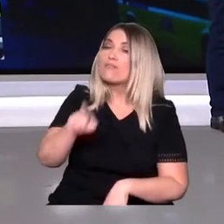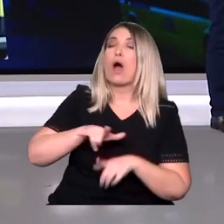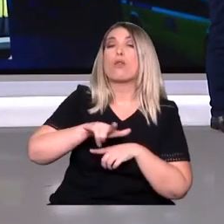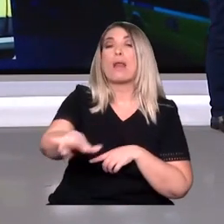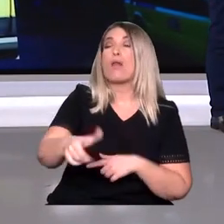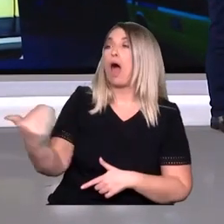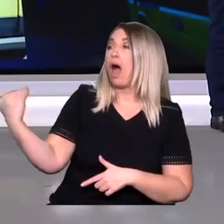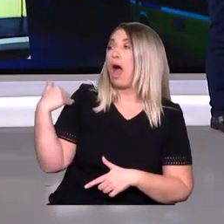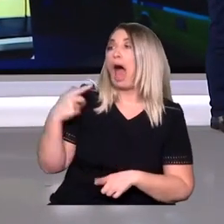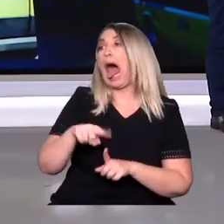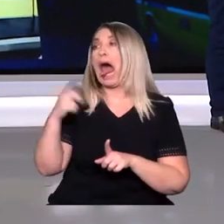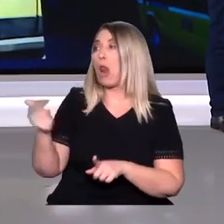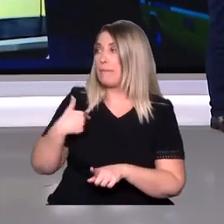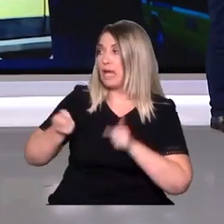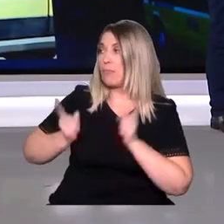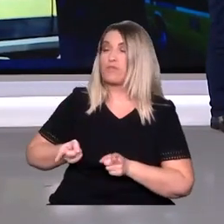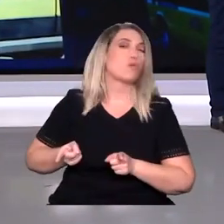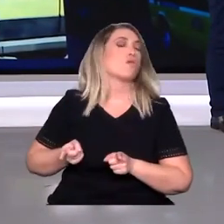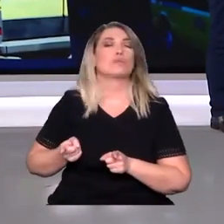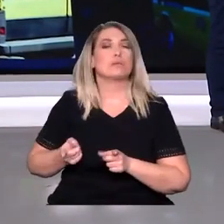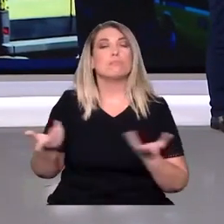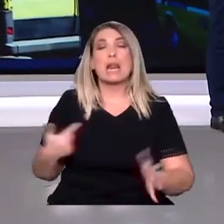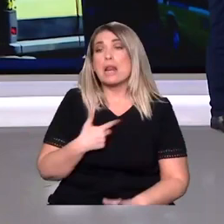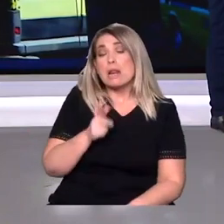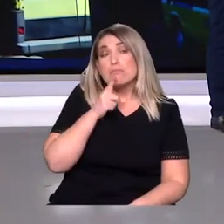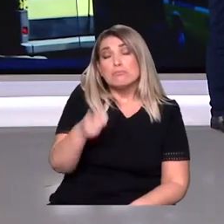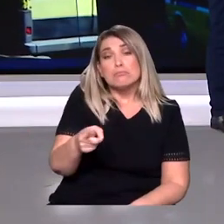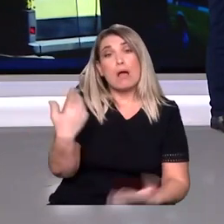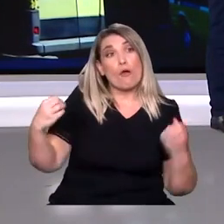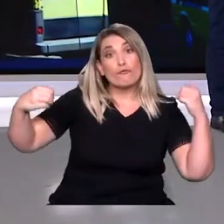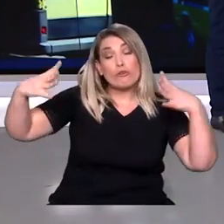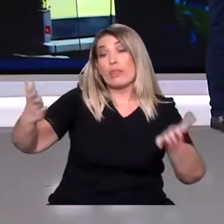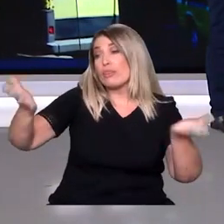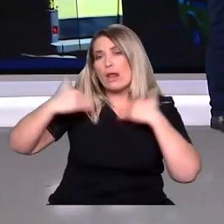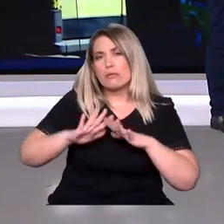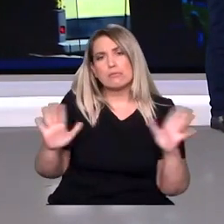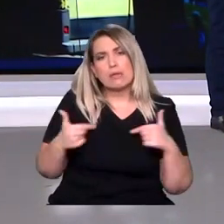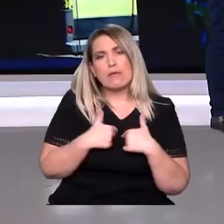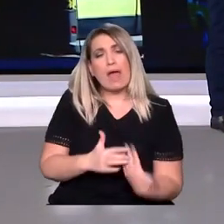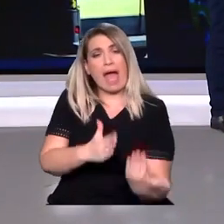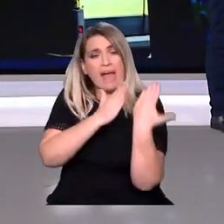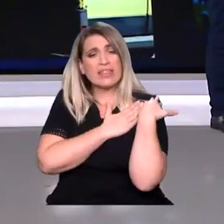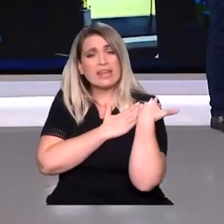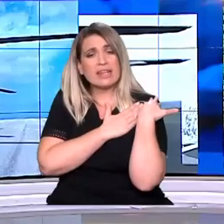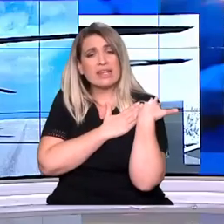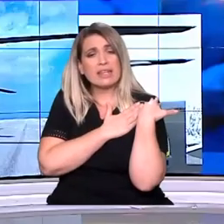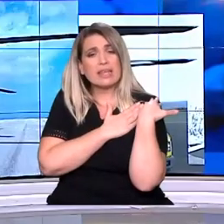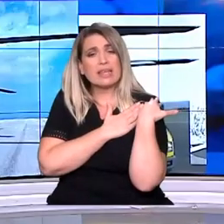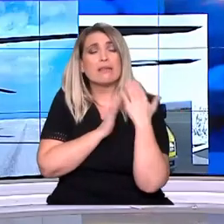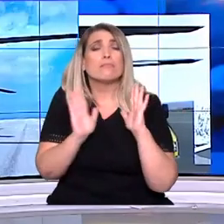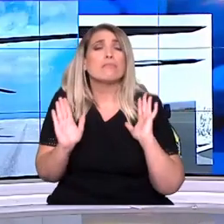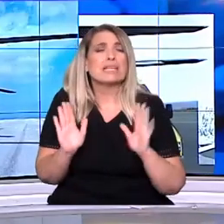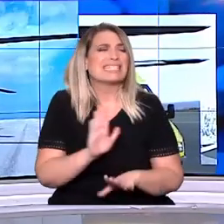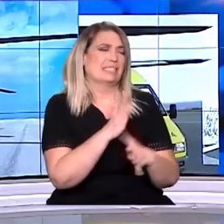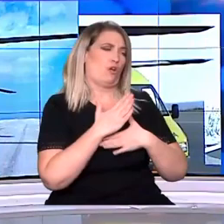περιγράψει ότι αφού δεν υπήρχαν φώτα δεν μπορούσαν να πάρουν εκείνη κάποια απόφαση. Τους λέει όμως η